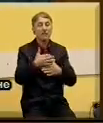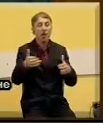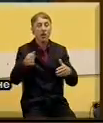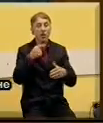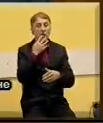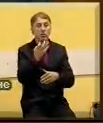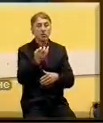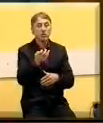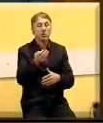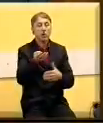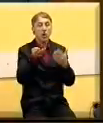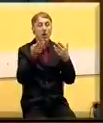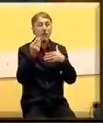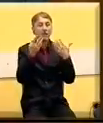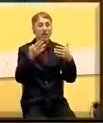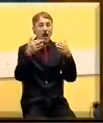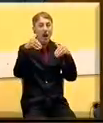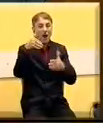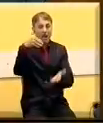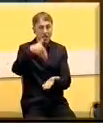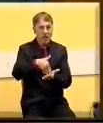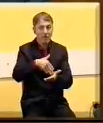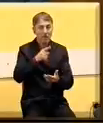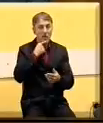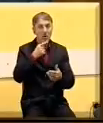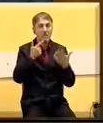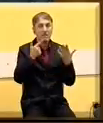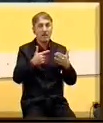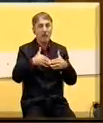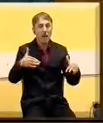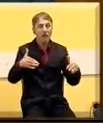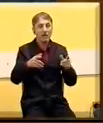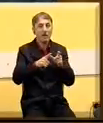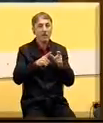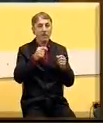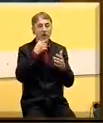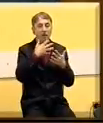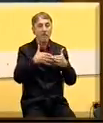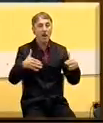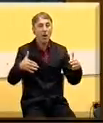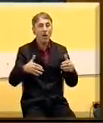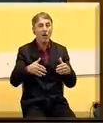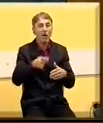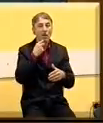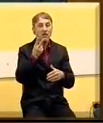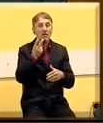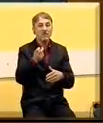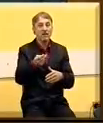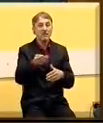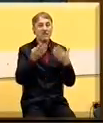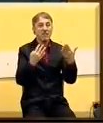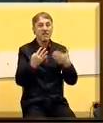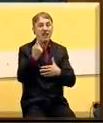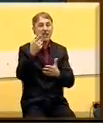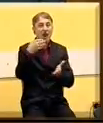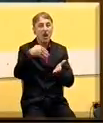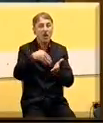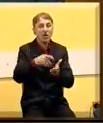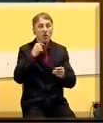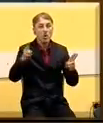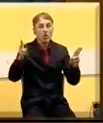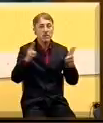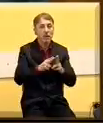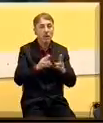490 hiljada budžet će iznositi 7 milijardi 479 miliona 291 hiljada što je